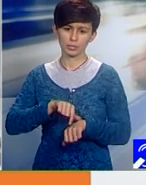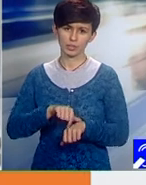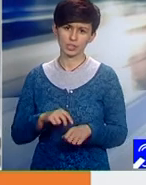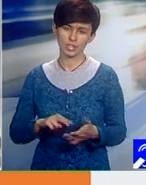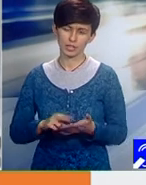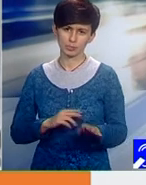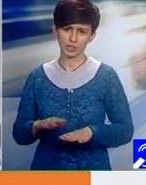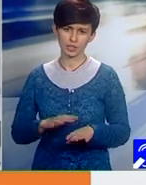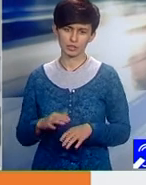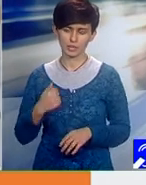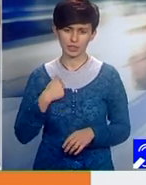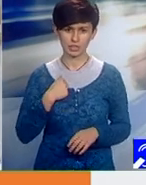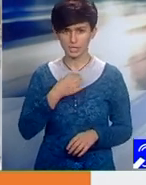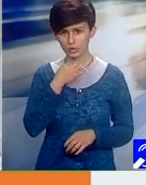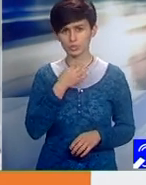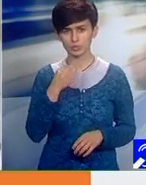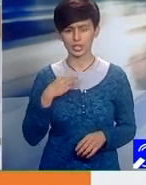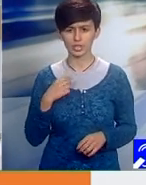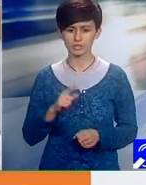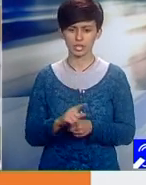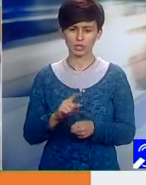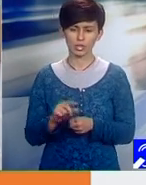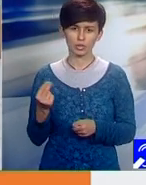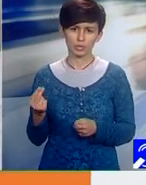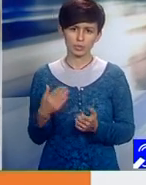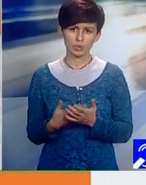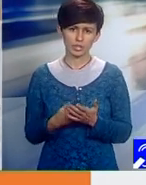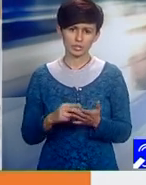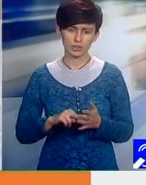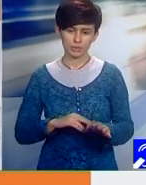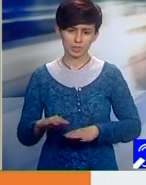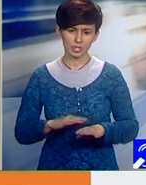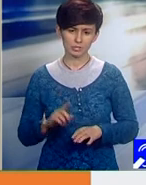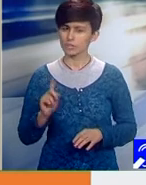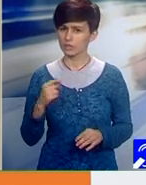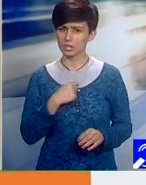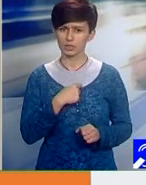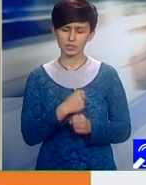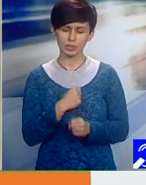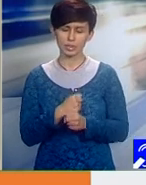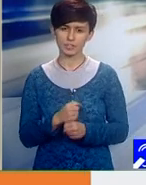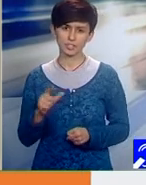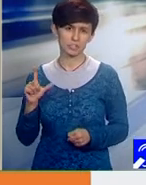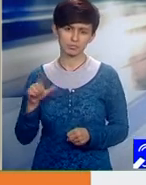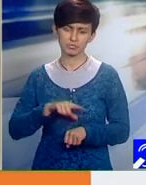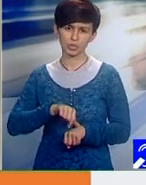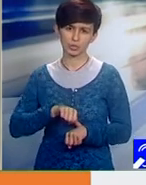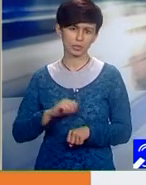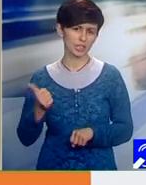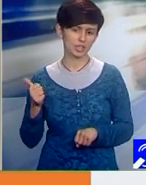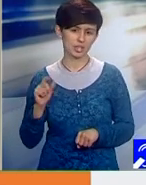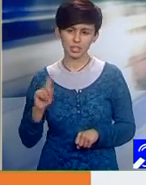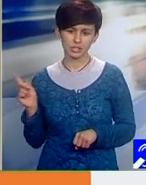spun că e un lucru bun, pentru că managementul nu se poate face nici două ore, nici o